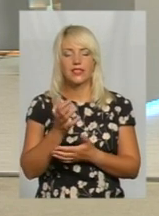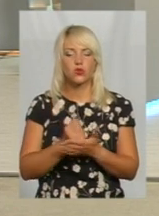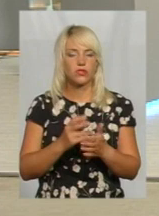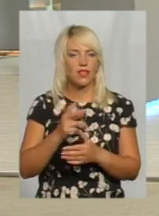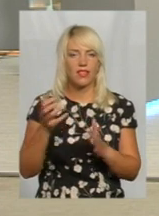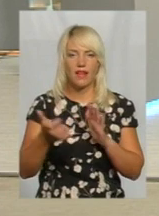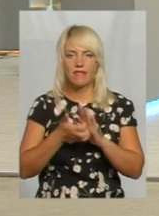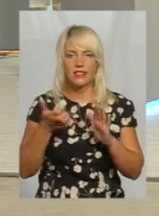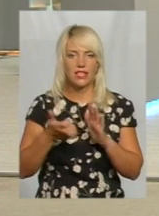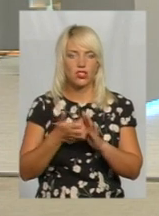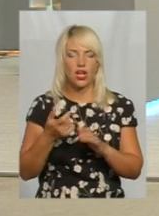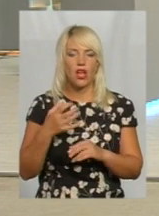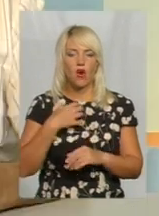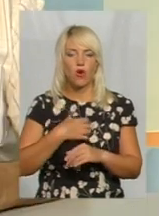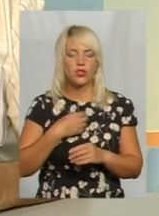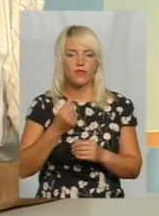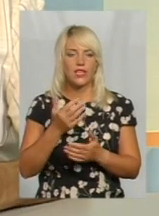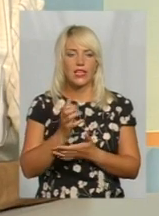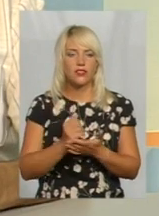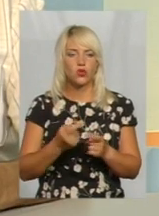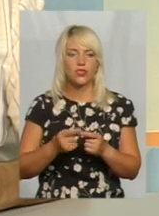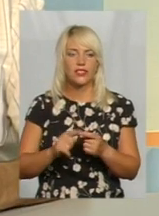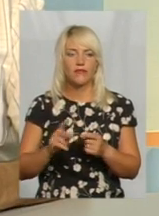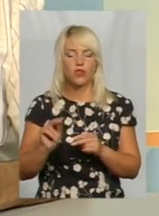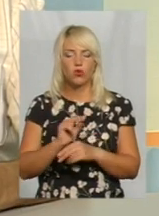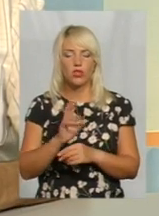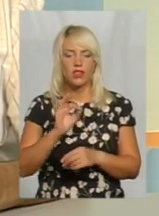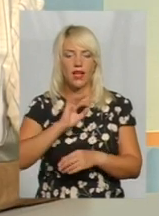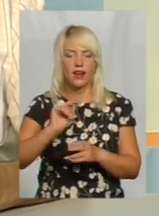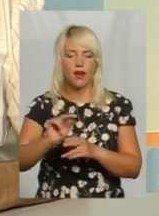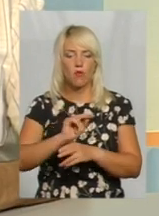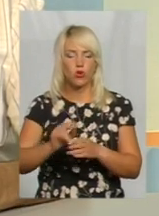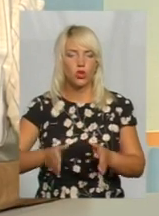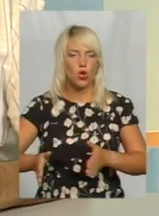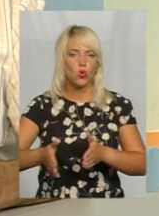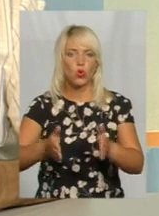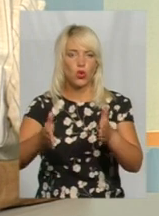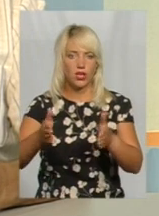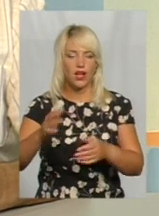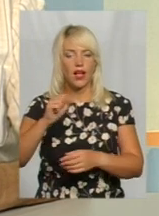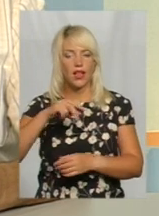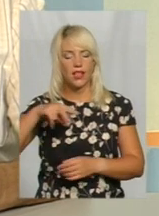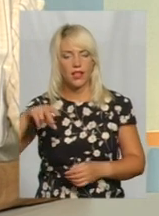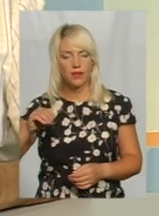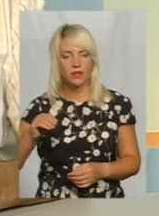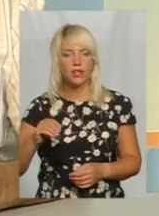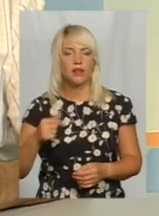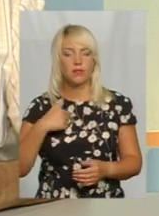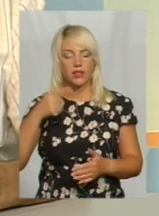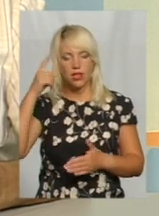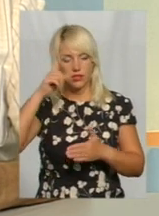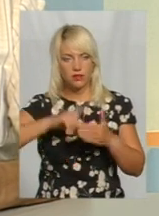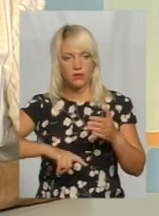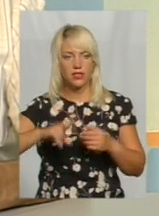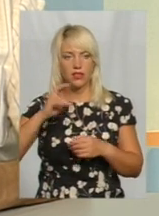не вистачає, бо основний ресурс, який в нас є, ми використовуємо на ремонт доріг. Але, кажу, надіюємося ми